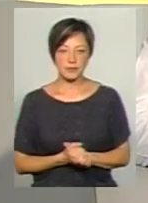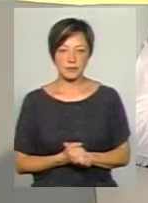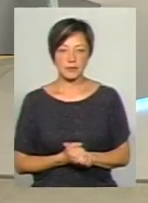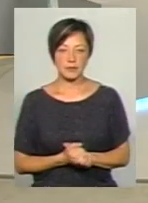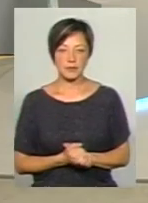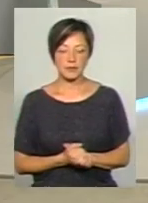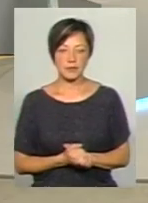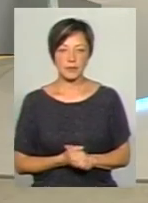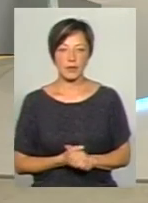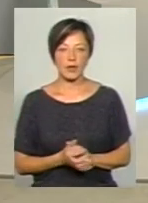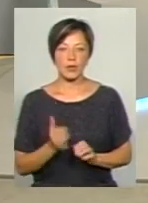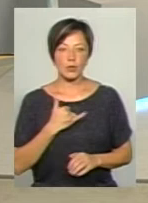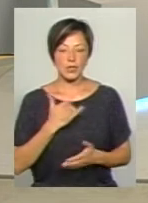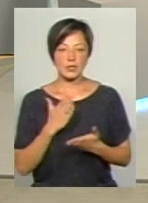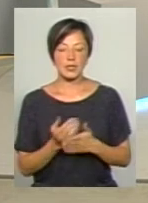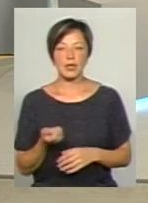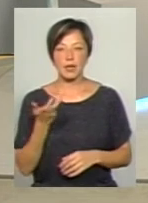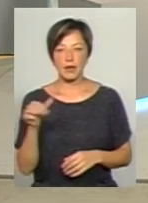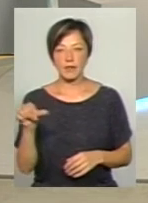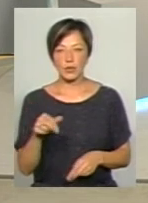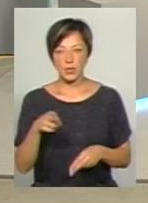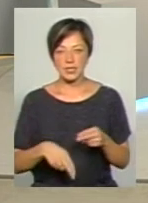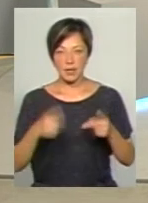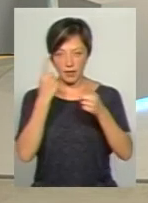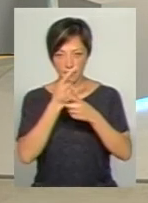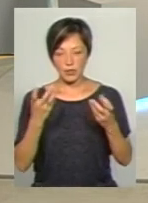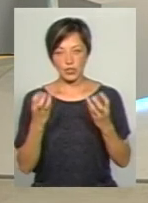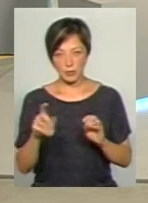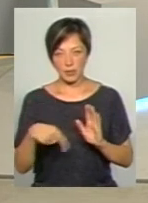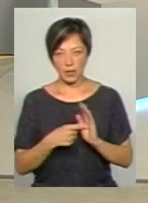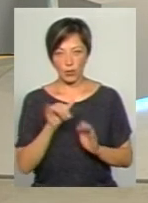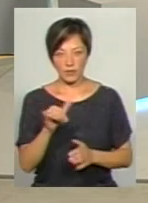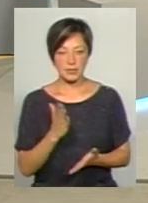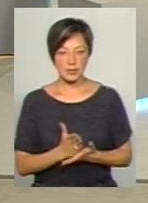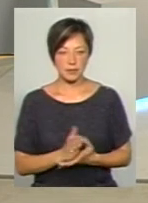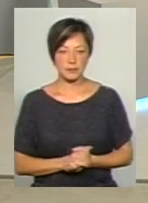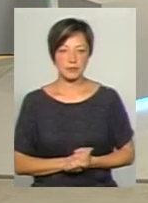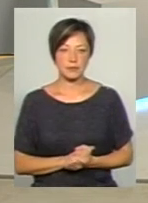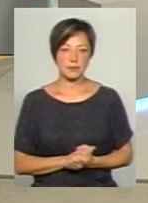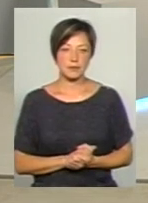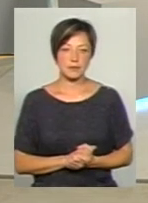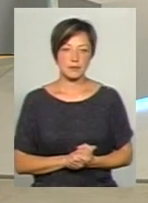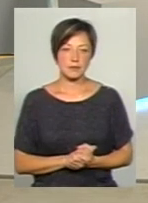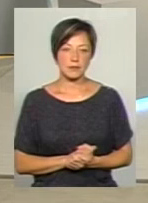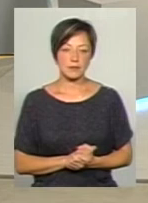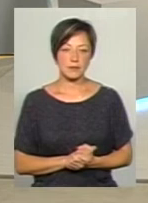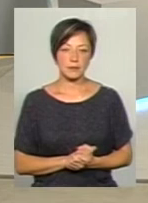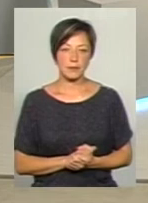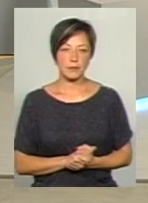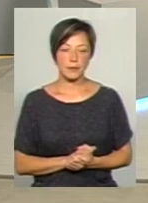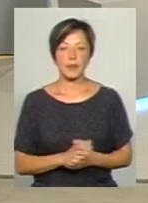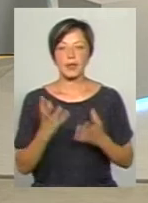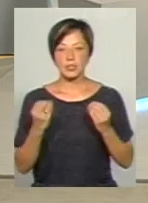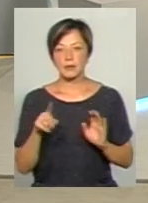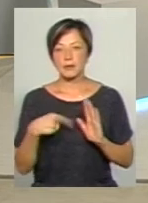У нас ще є декілька хвилин до кінця ефіру. Шановні експерти, є ще питання у вас до Олега Івановича? Що потрібно